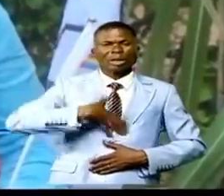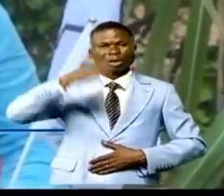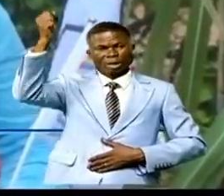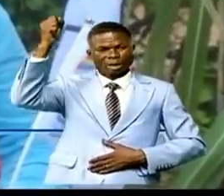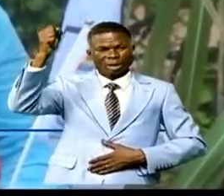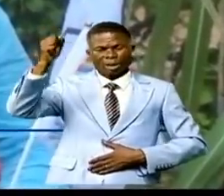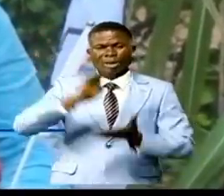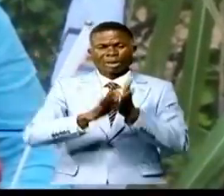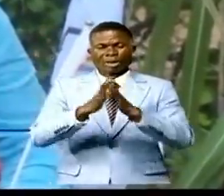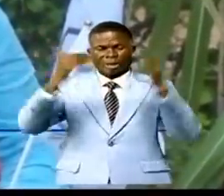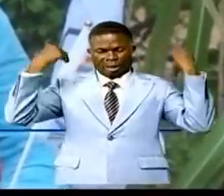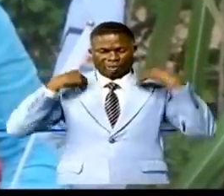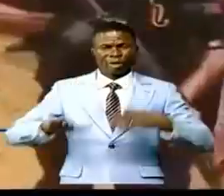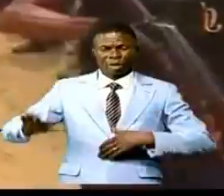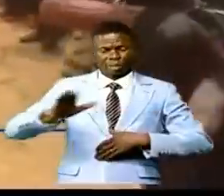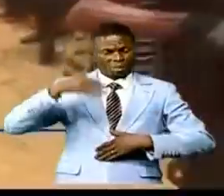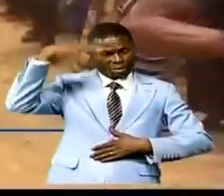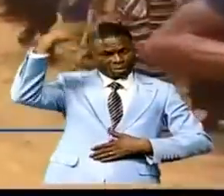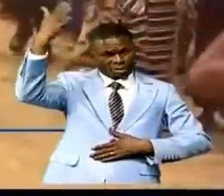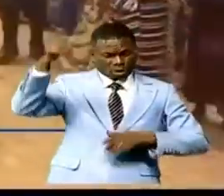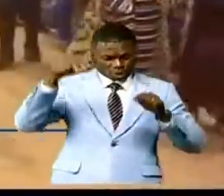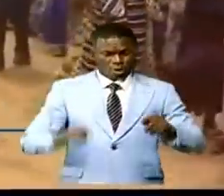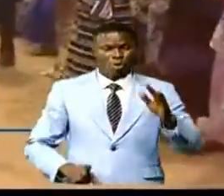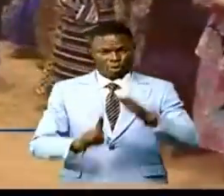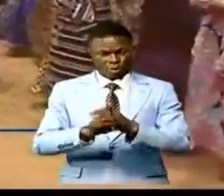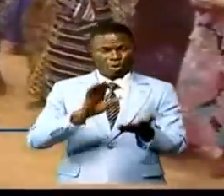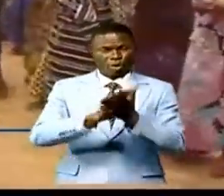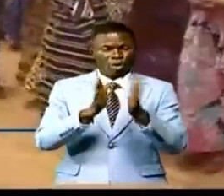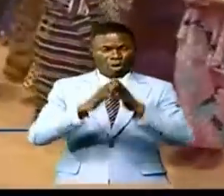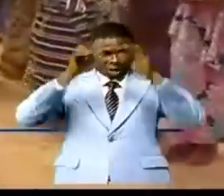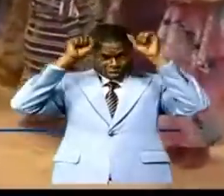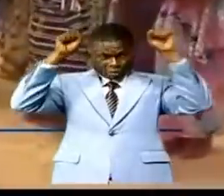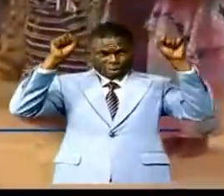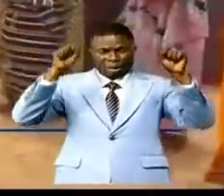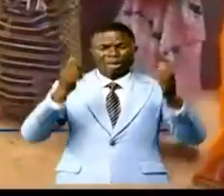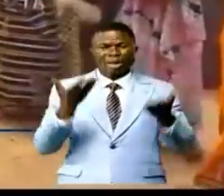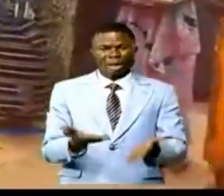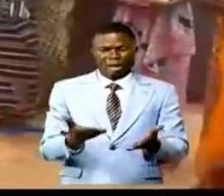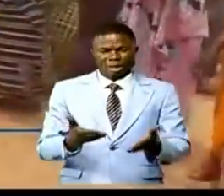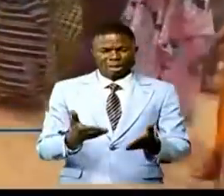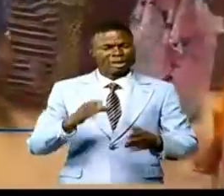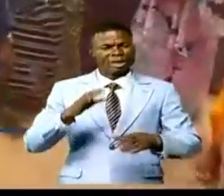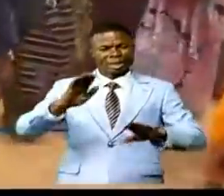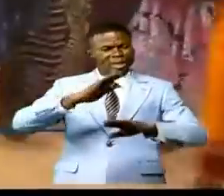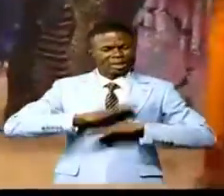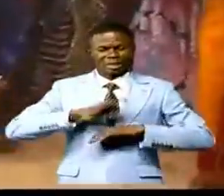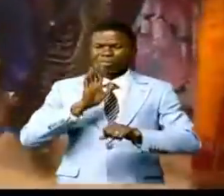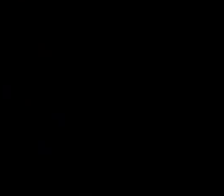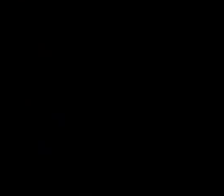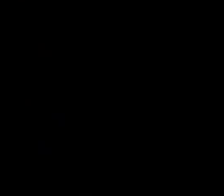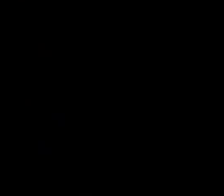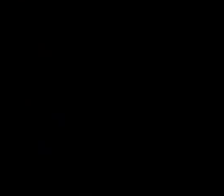gouvernera ce pays un jour ». Aujourd'hui, nous sommes au pouvoir. C'est pour nous la grande satisfaction.